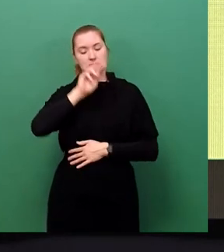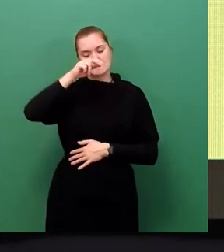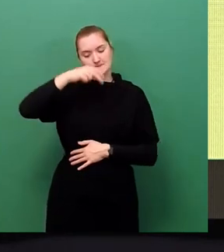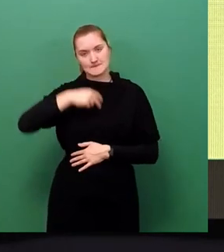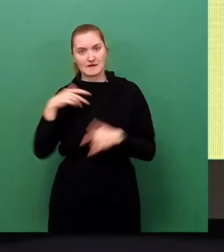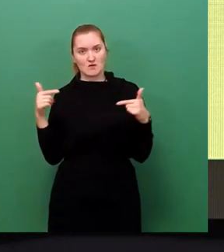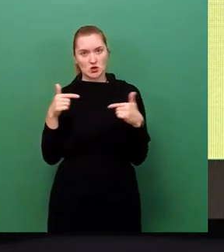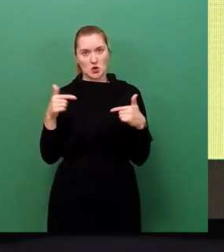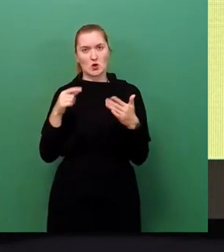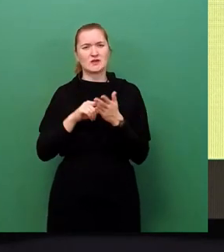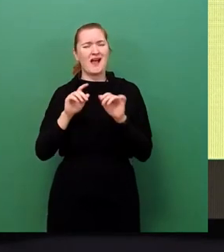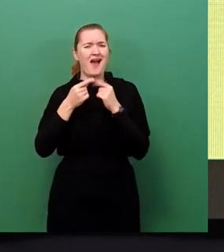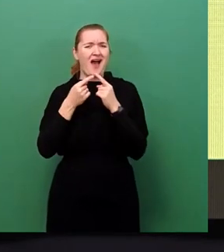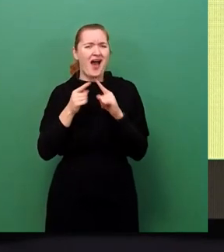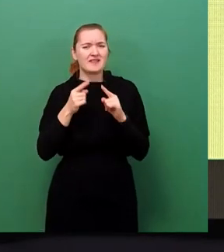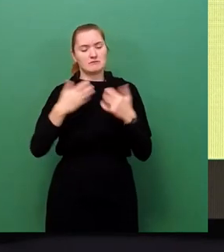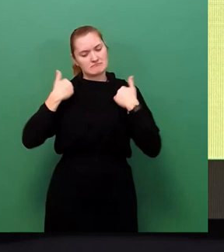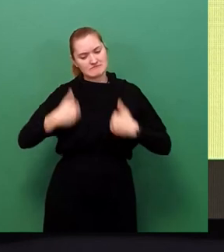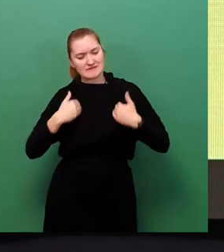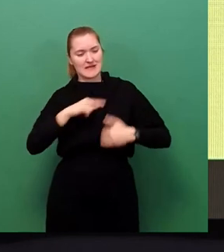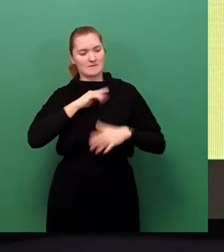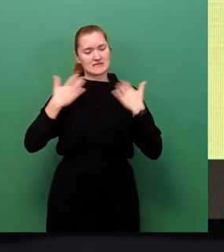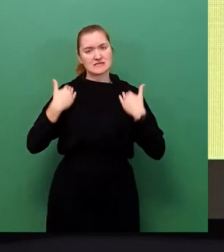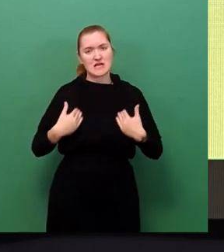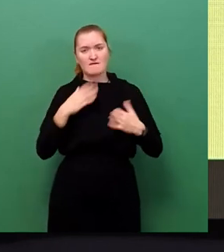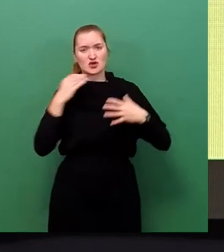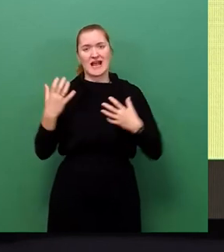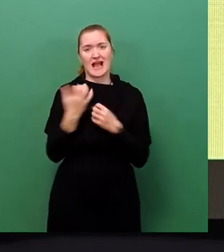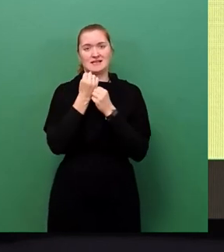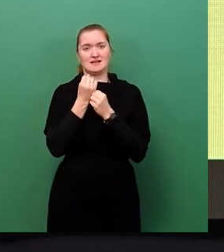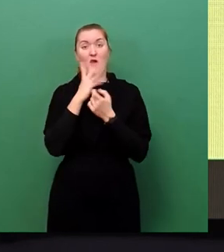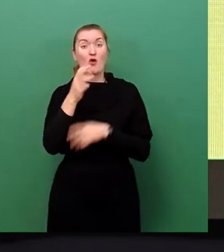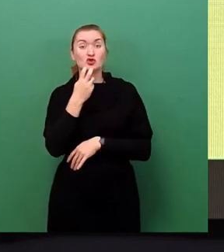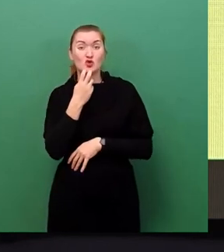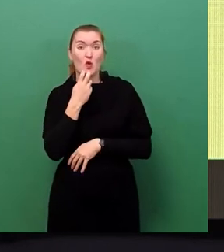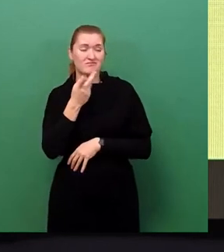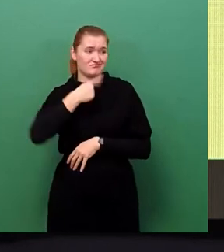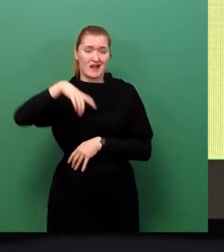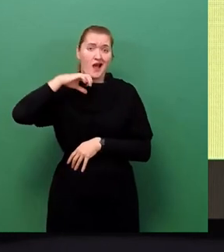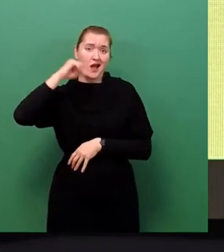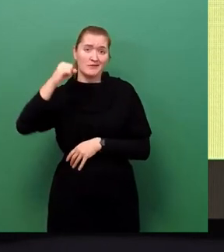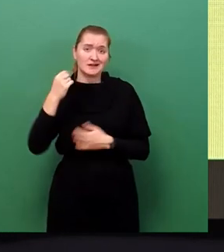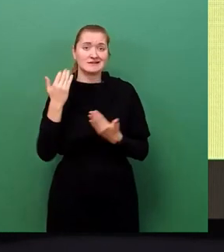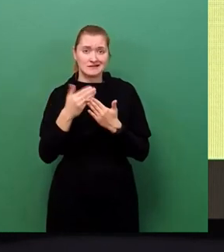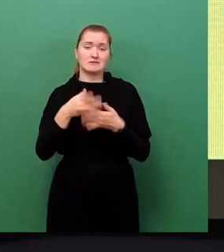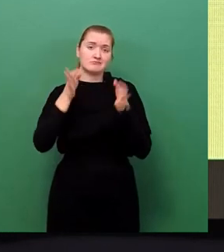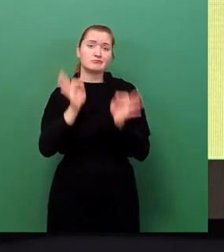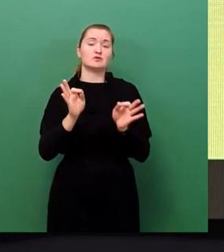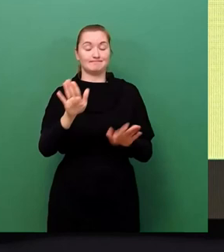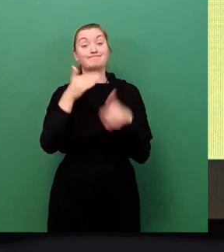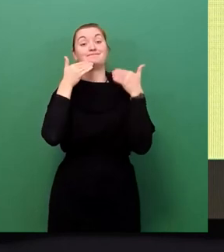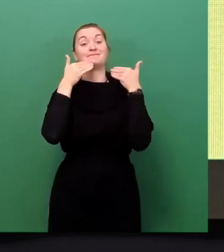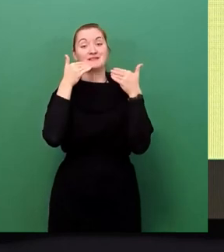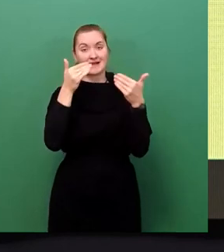Notwendigkeiten die Sicherung von Leib und Leben ist gerade unter der stromabhängigen Gesellschaft besonders gut. Vielen Dank für Ihre